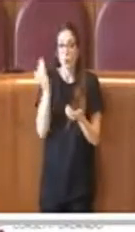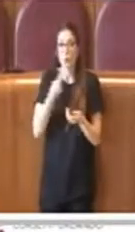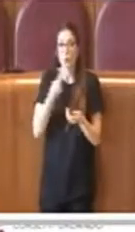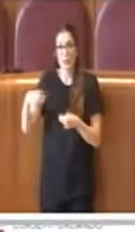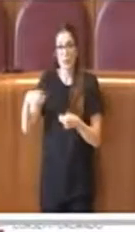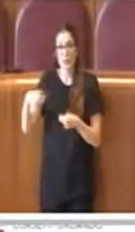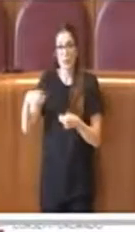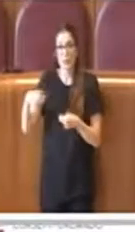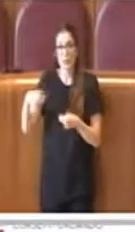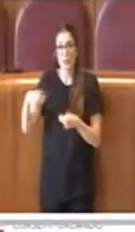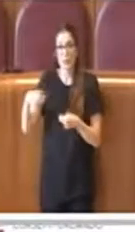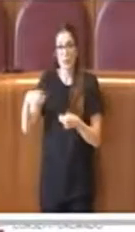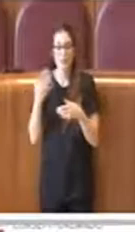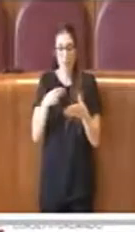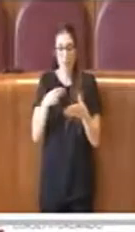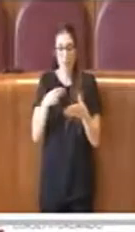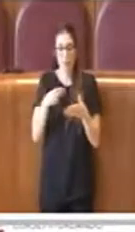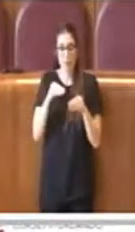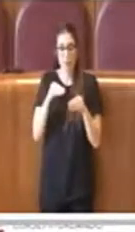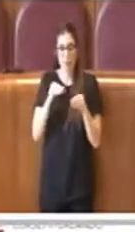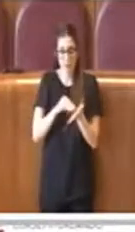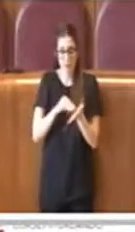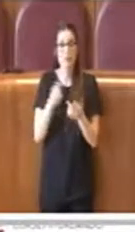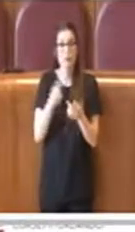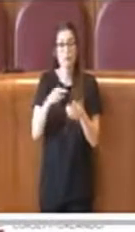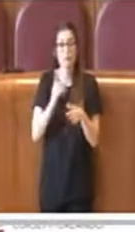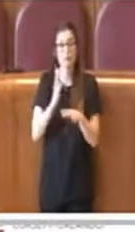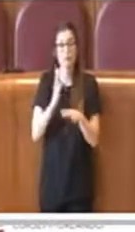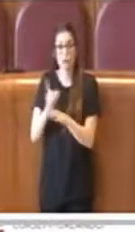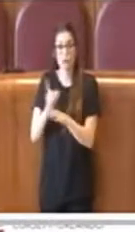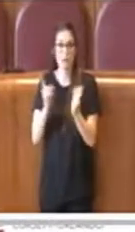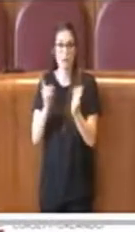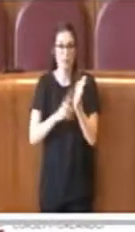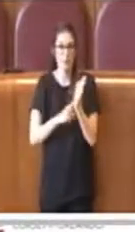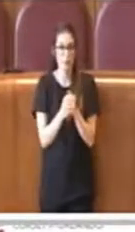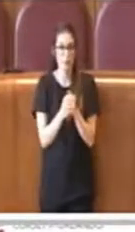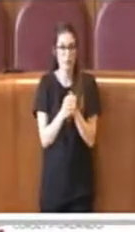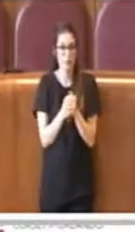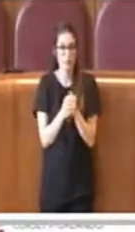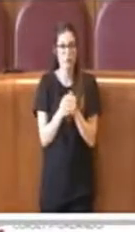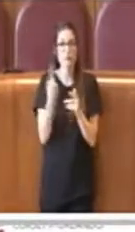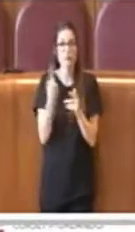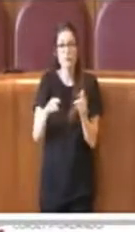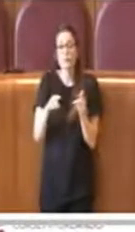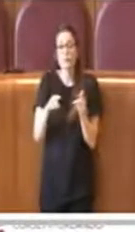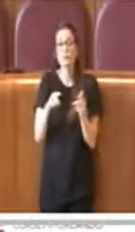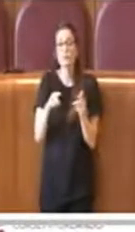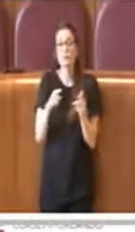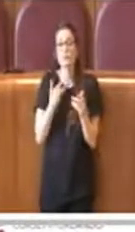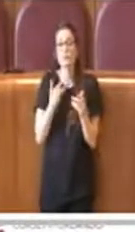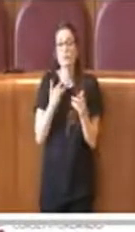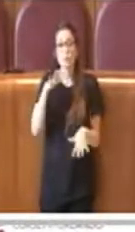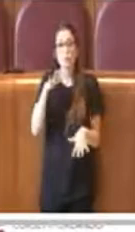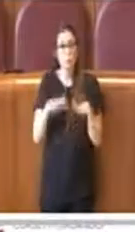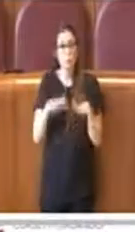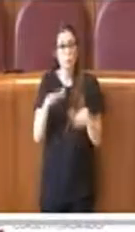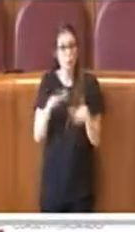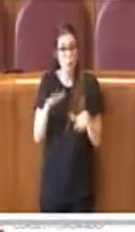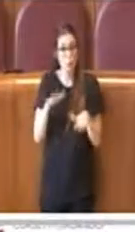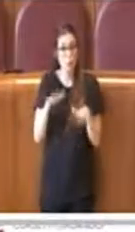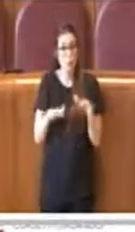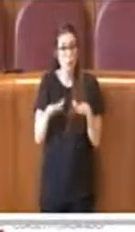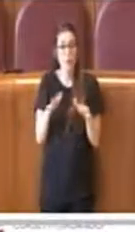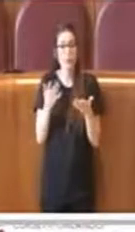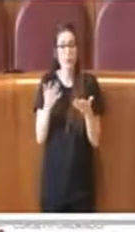consulte municipali al tavolo a cui le consulte accedono di diritto. Su questo punto sono stati sollevati dei dubbi di sovrapposizione delle